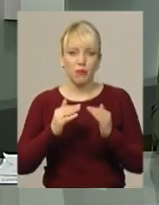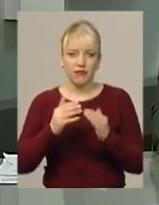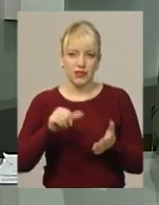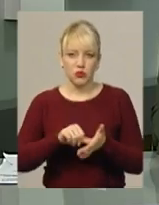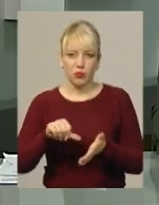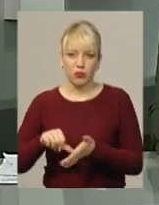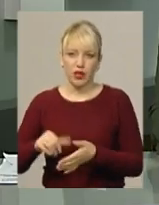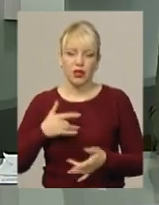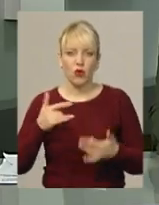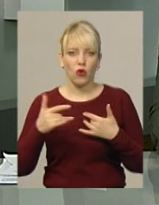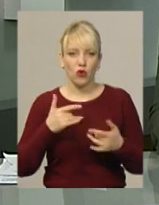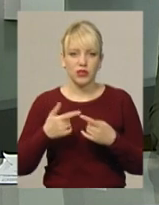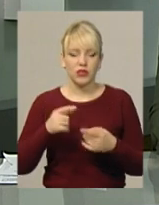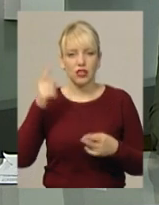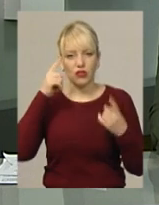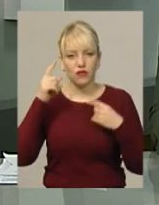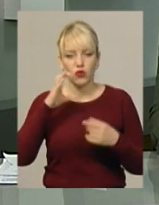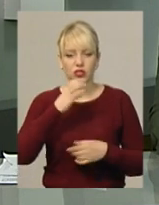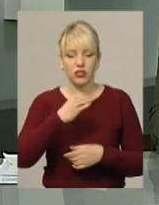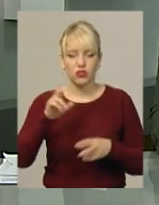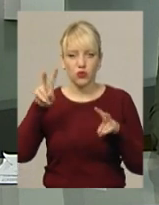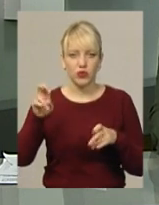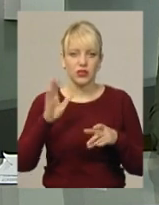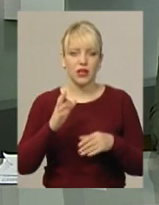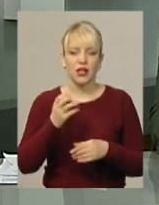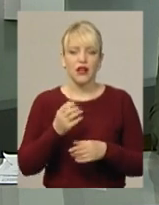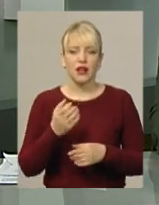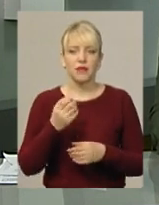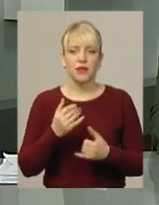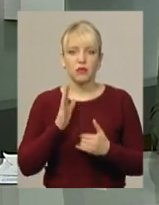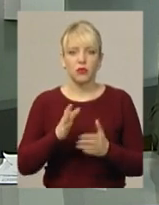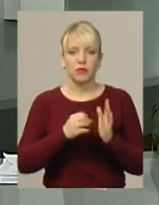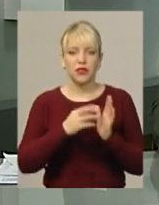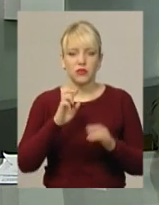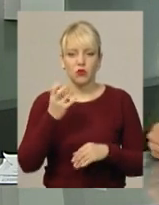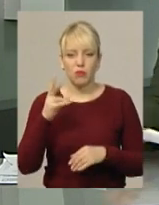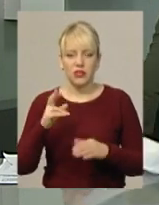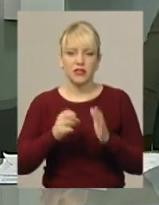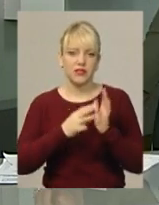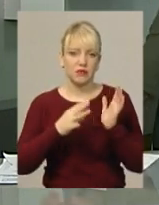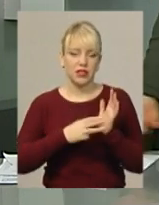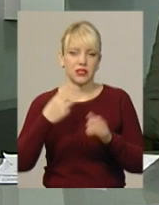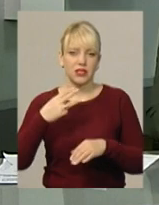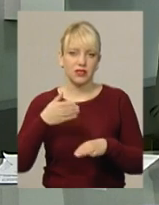Концерт творчої сотні «Рух до перемоги» відбудеться 15 березня о 18.30, вхід вільний.